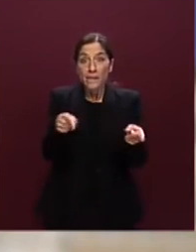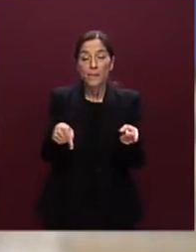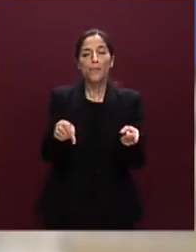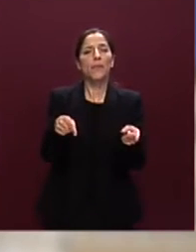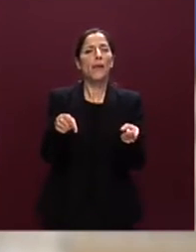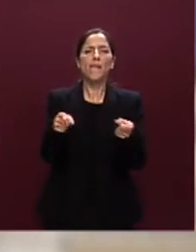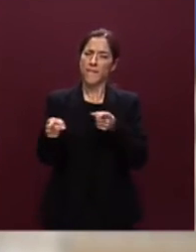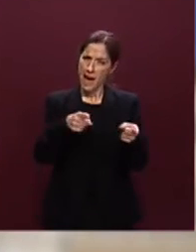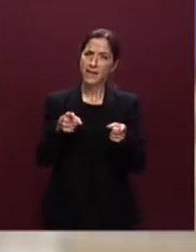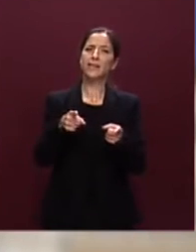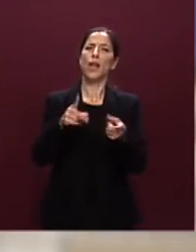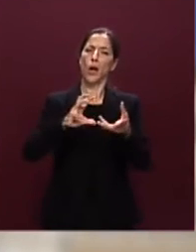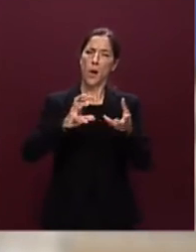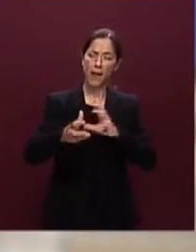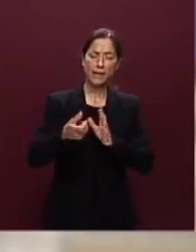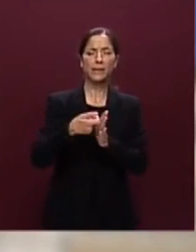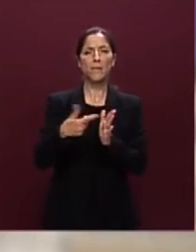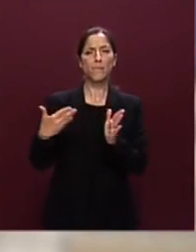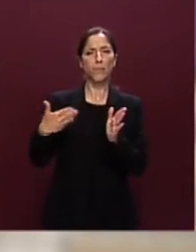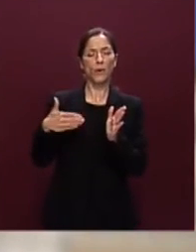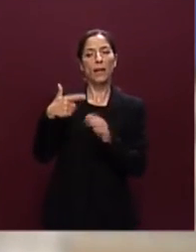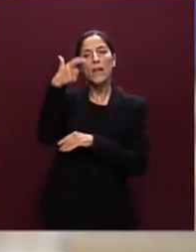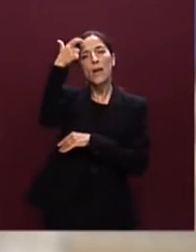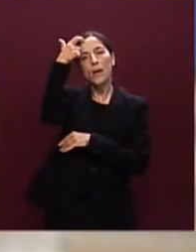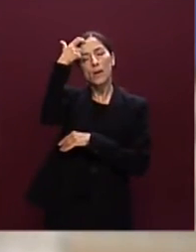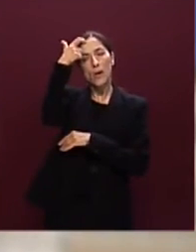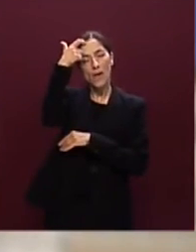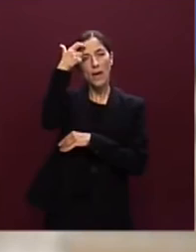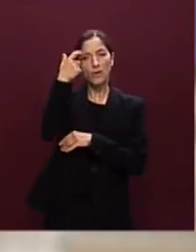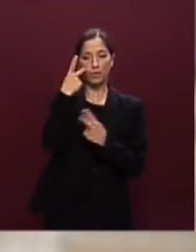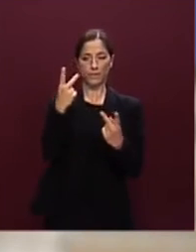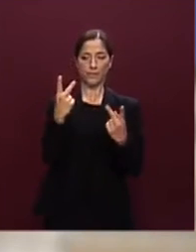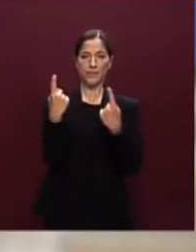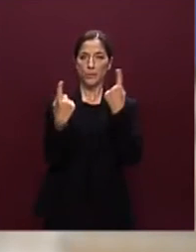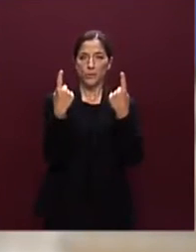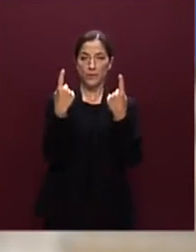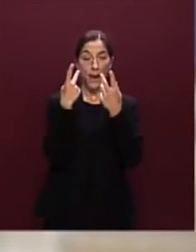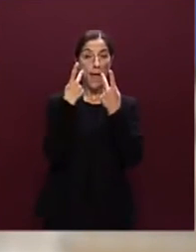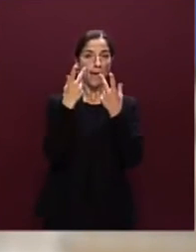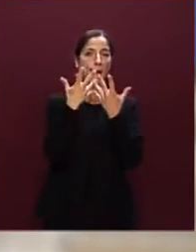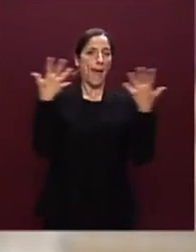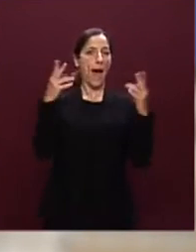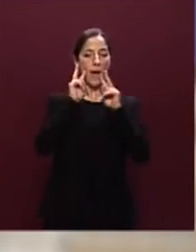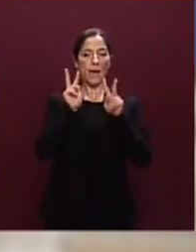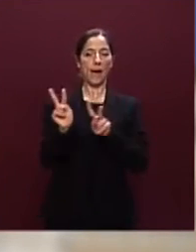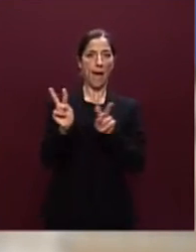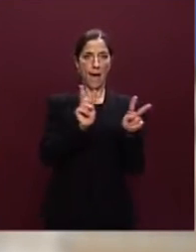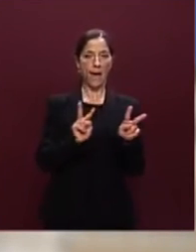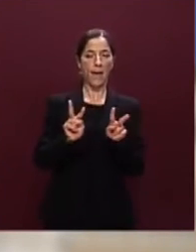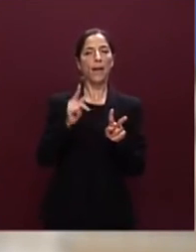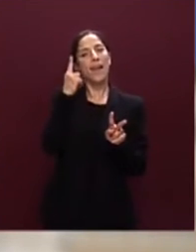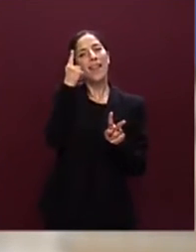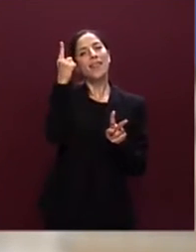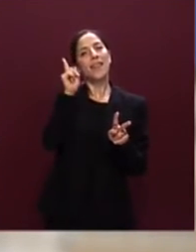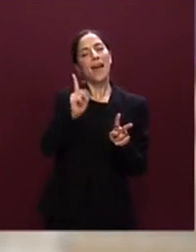importante nella quale il Governo ha il quadro chiaro di fronte a sé ha ben chiaro l'idea che